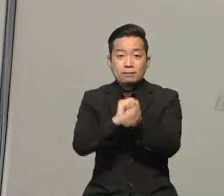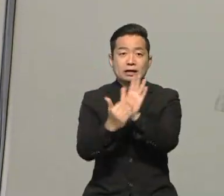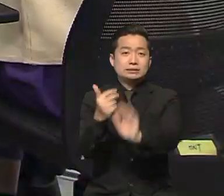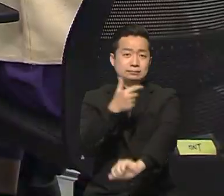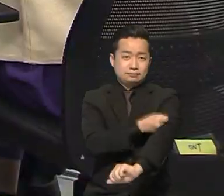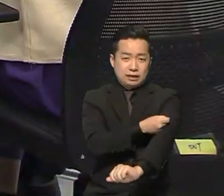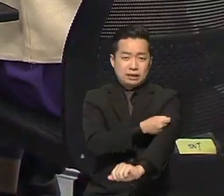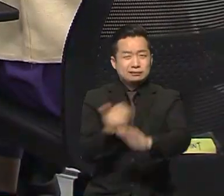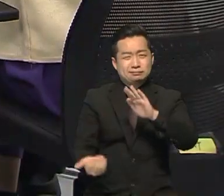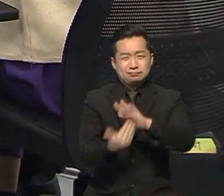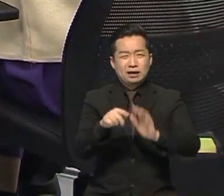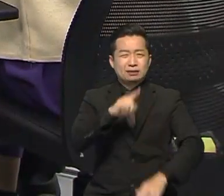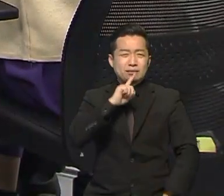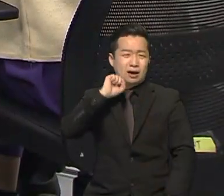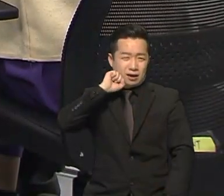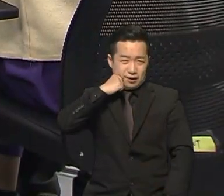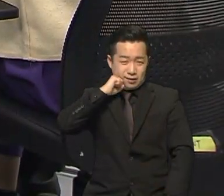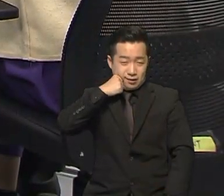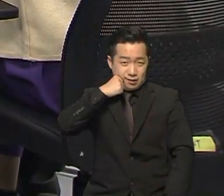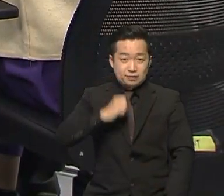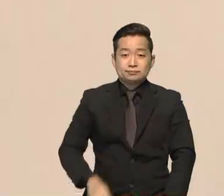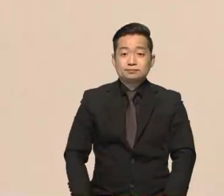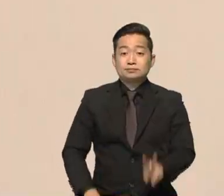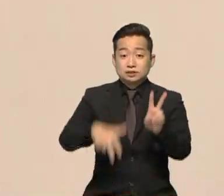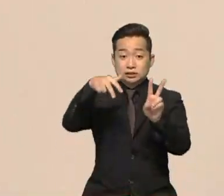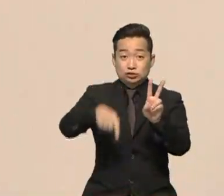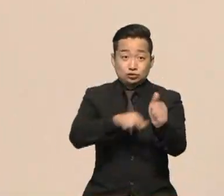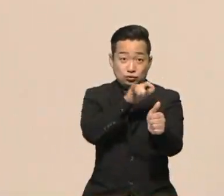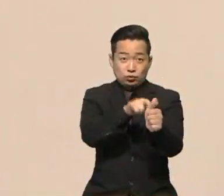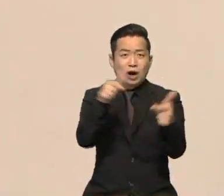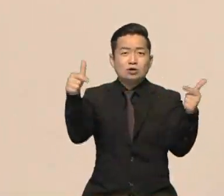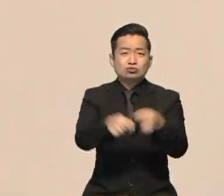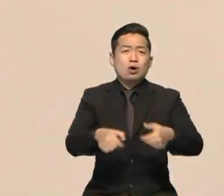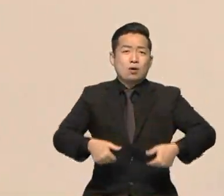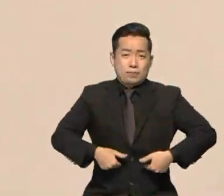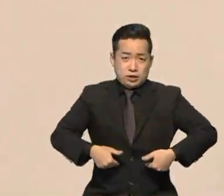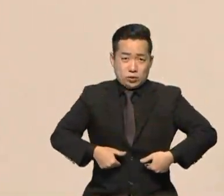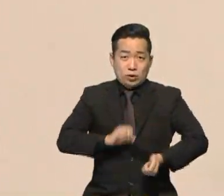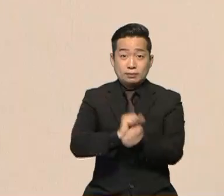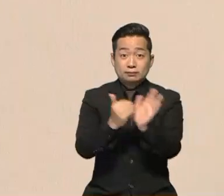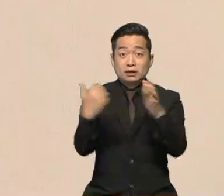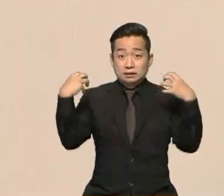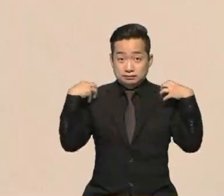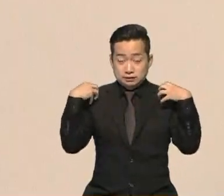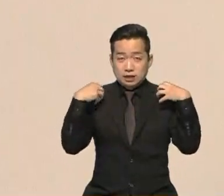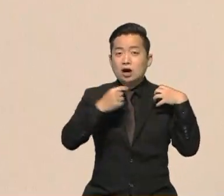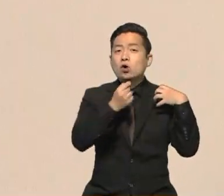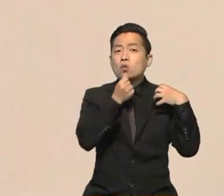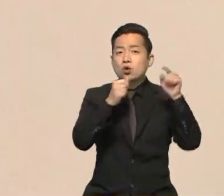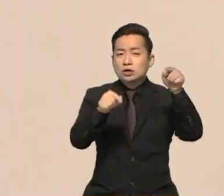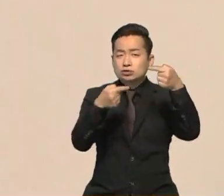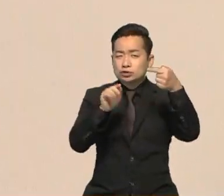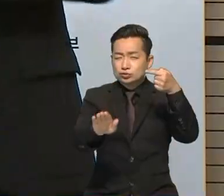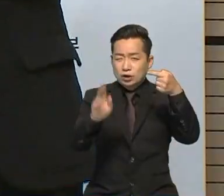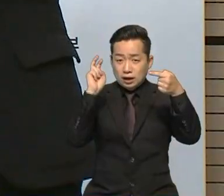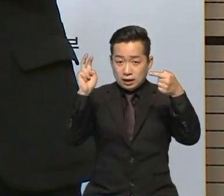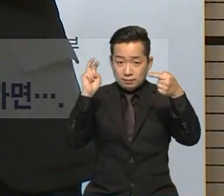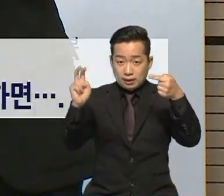달성이 어려울 것으로 보여서 2주 이상 확진자가 감소해야 하는데 방역당국은 설 이후로 예상했습니다.